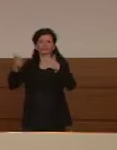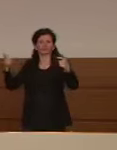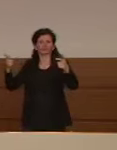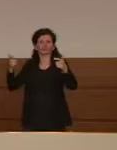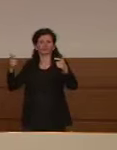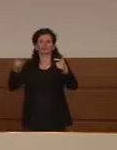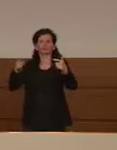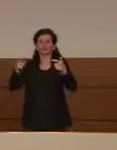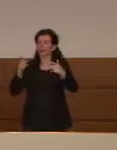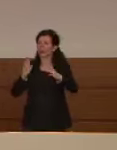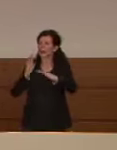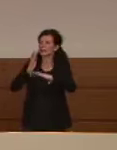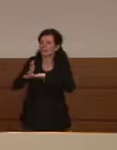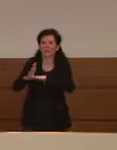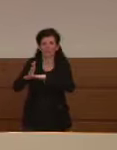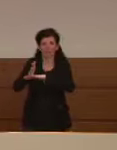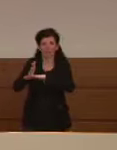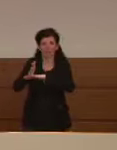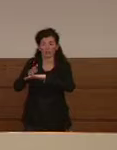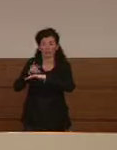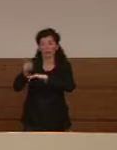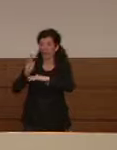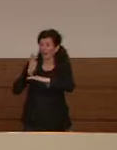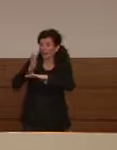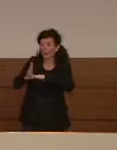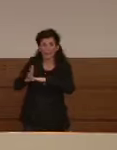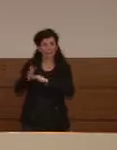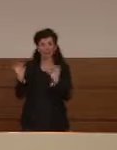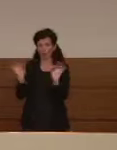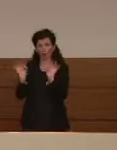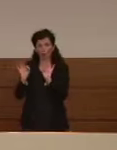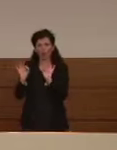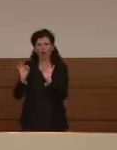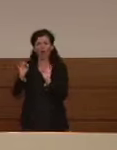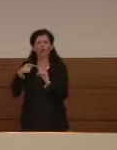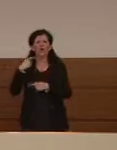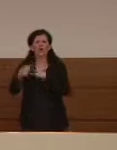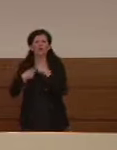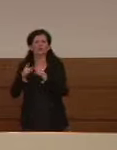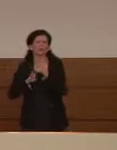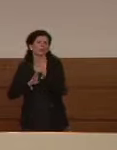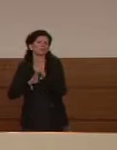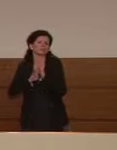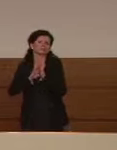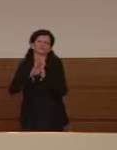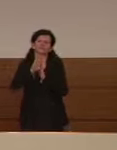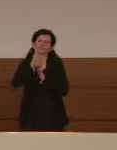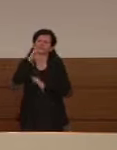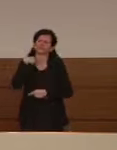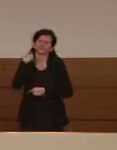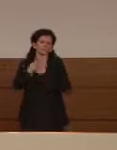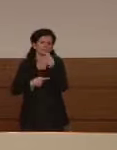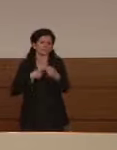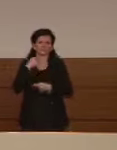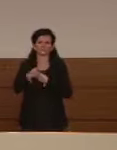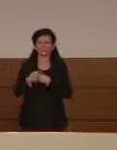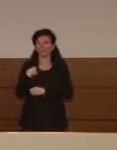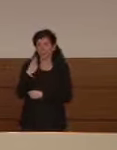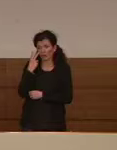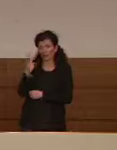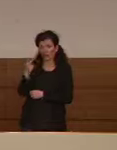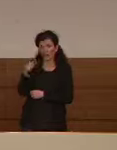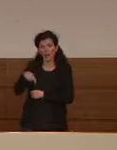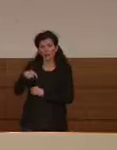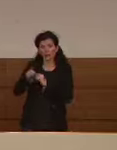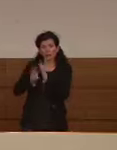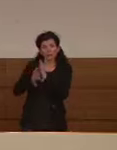'intervento se non ci fosse stato l'intervento la curva avrebbe continuato a crescere noi non stiamo vedendo un incremento